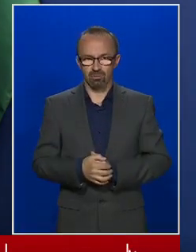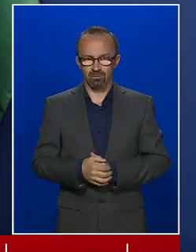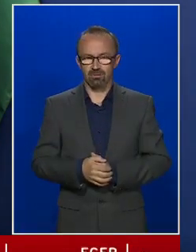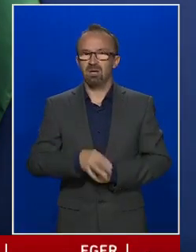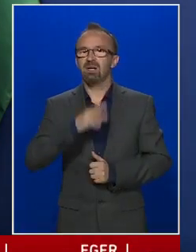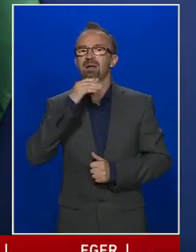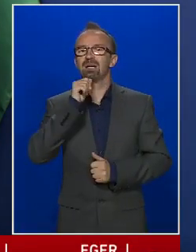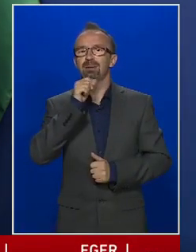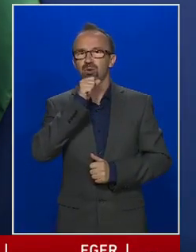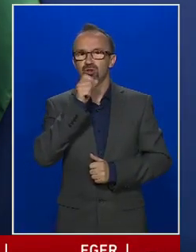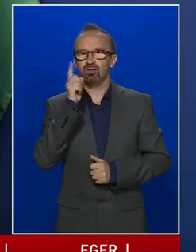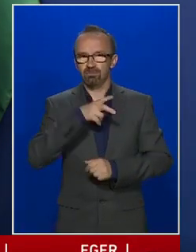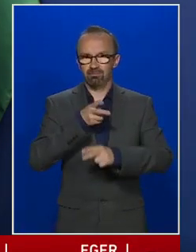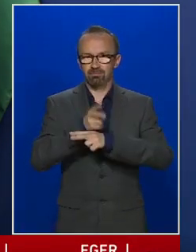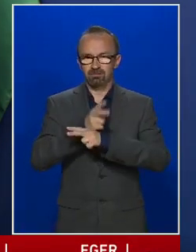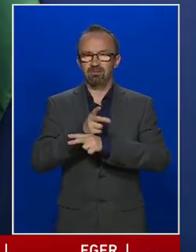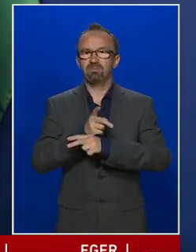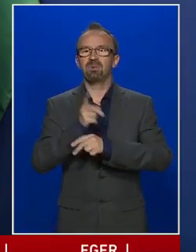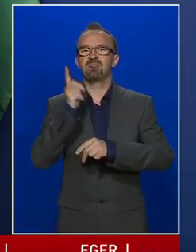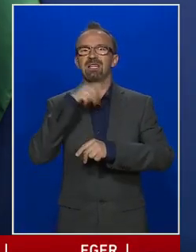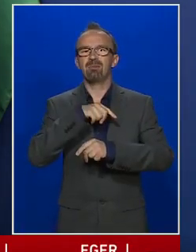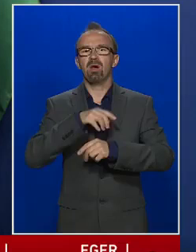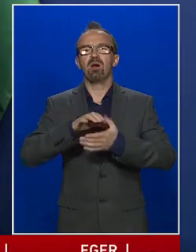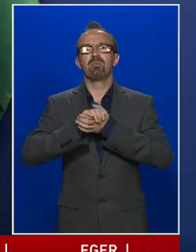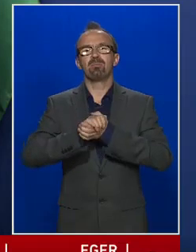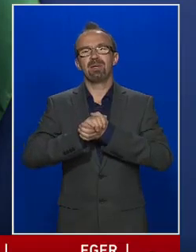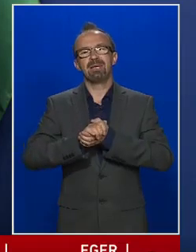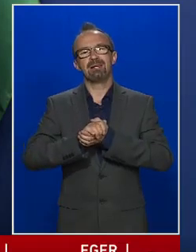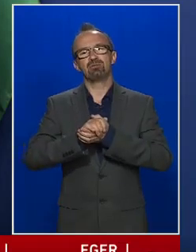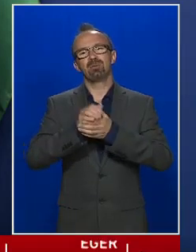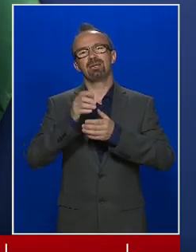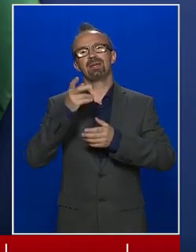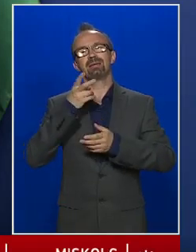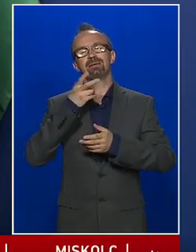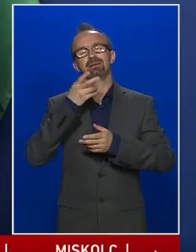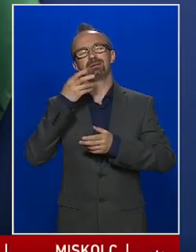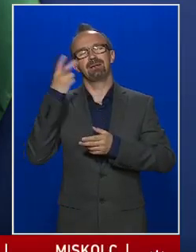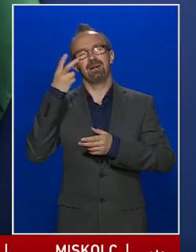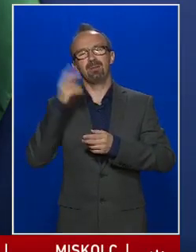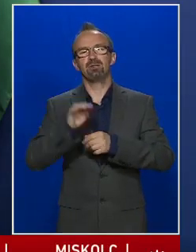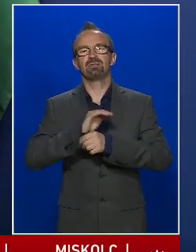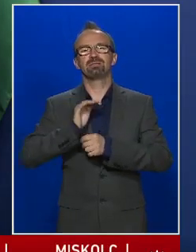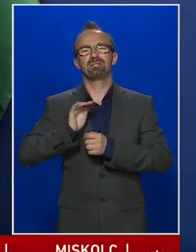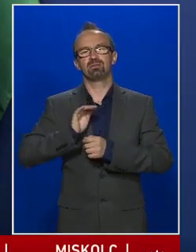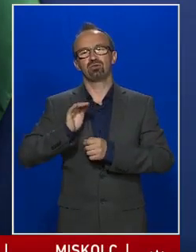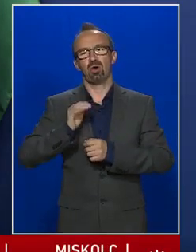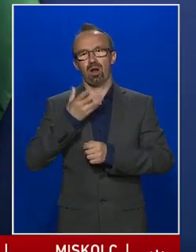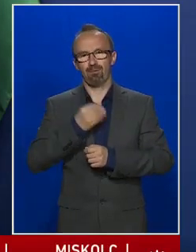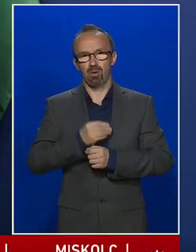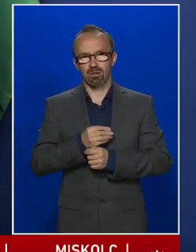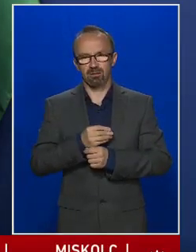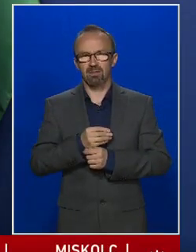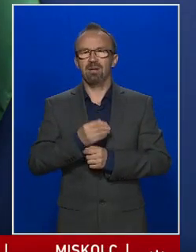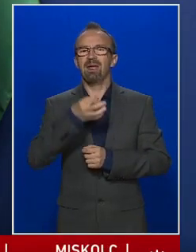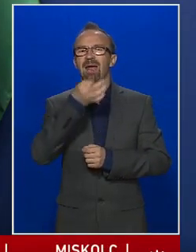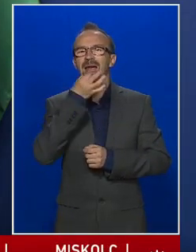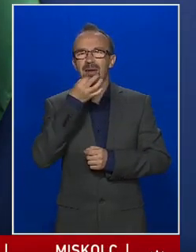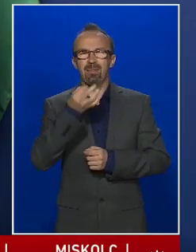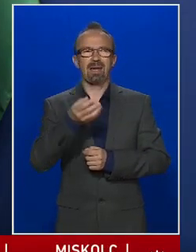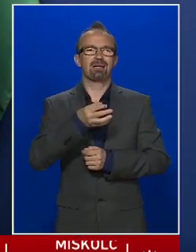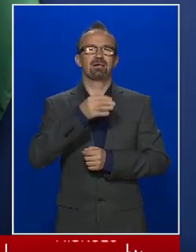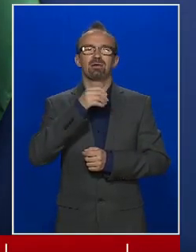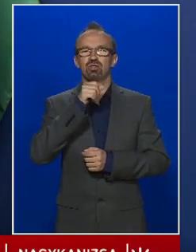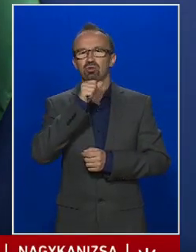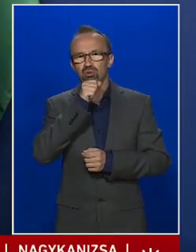Ripost megkereséséhez csatlakozik témájában a Békésmegyei hírlap és a Kisalföld is. Megindult az eper szezon, van már sóska,